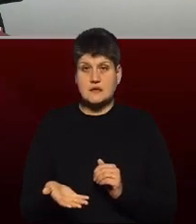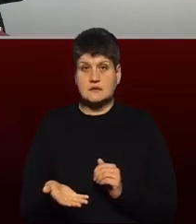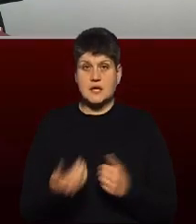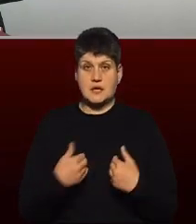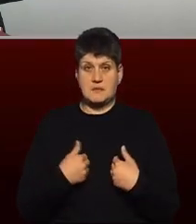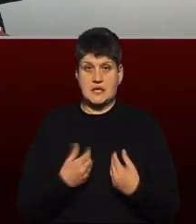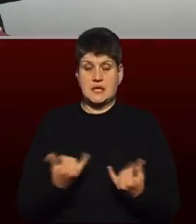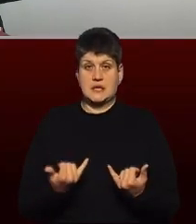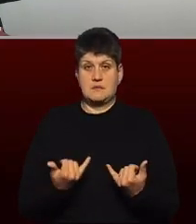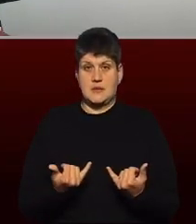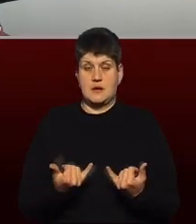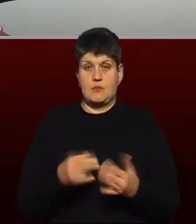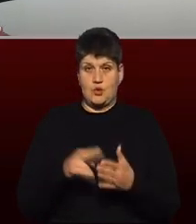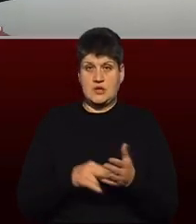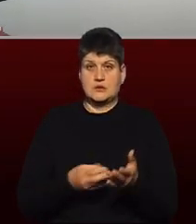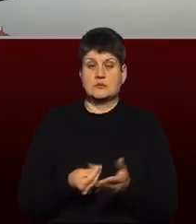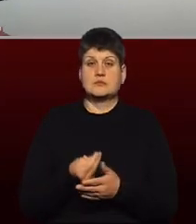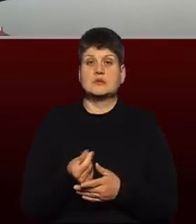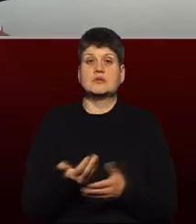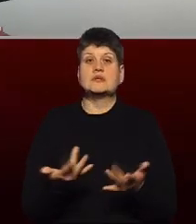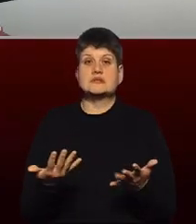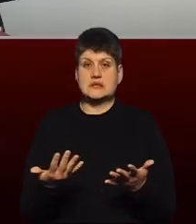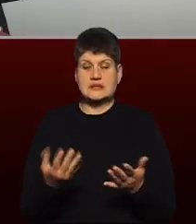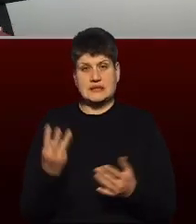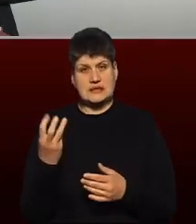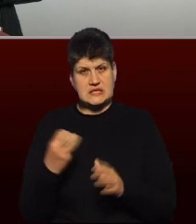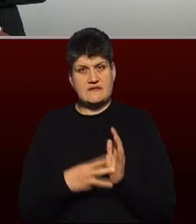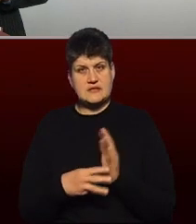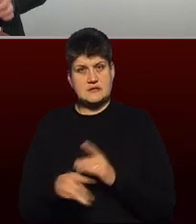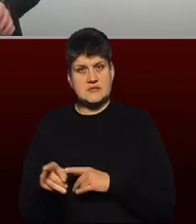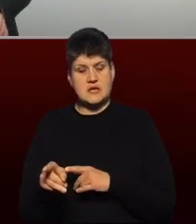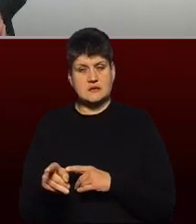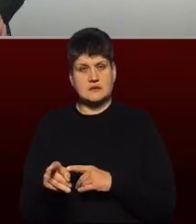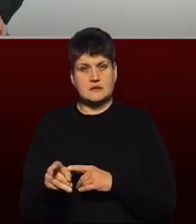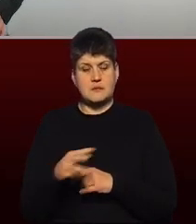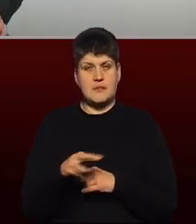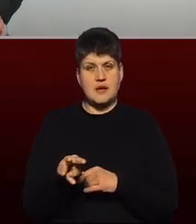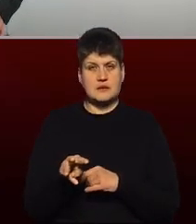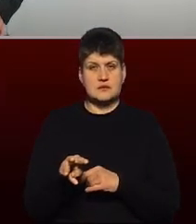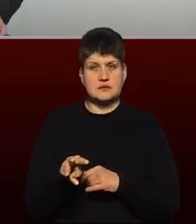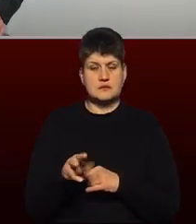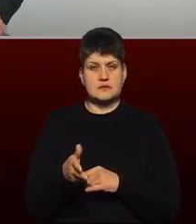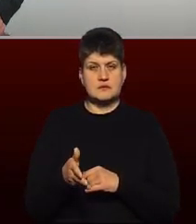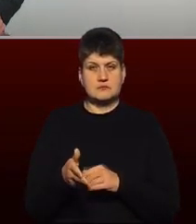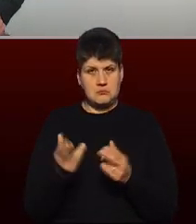податок, де прийдеться доплатити за 380 метрів нежилого приміщення, так?